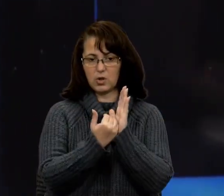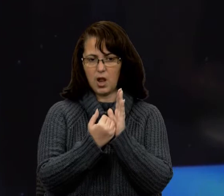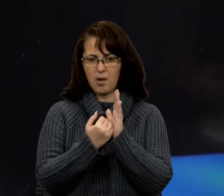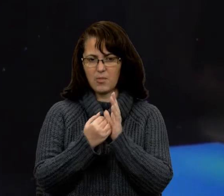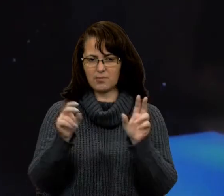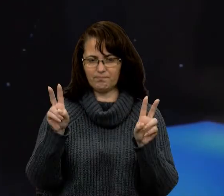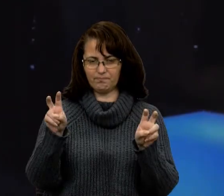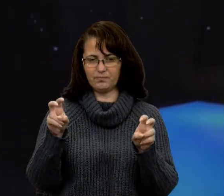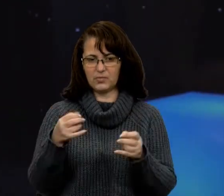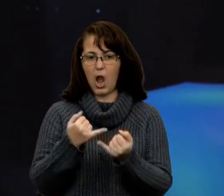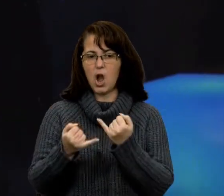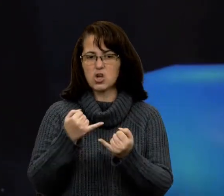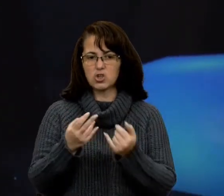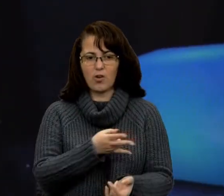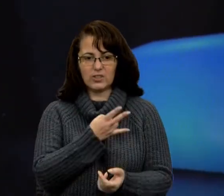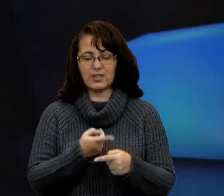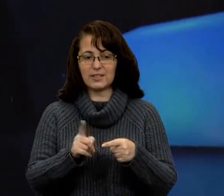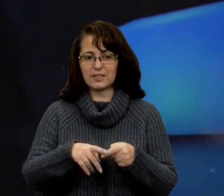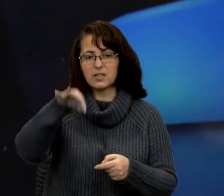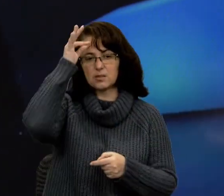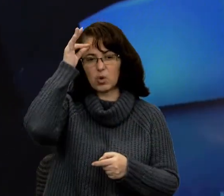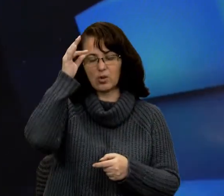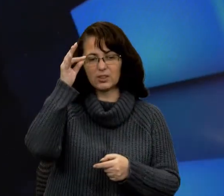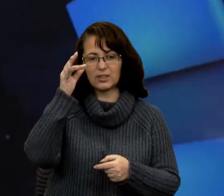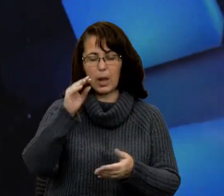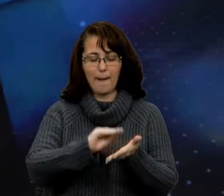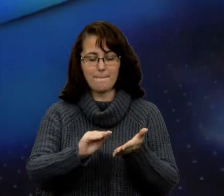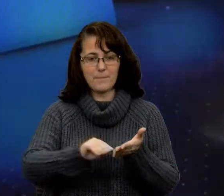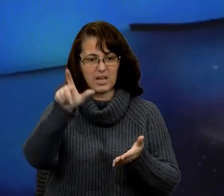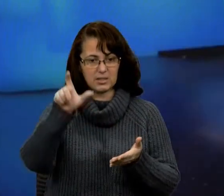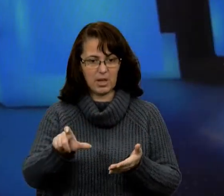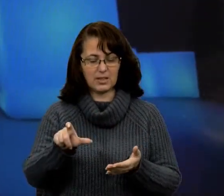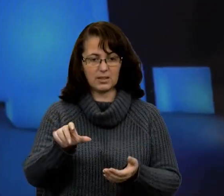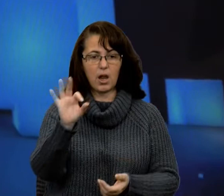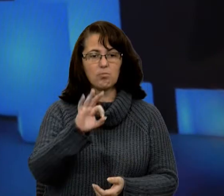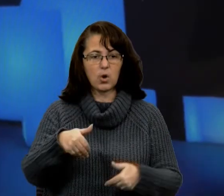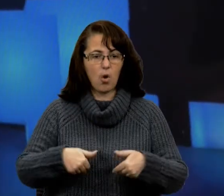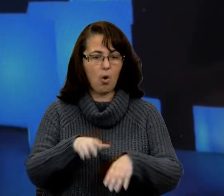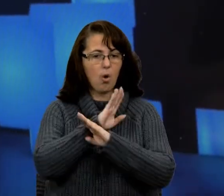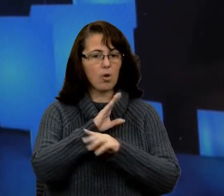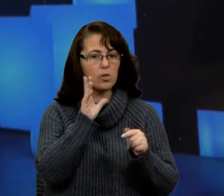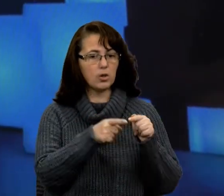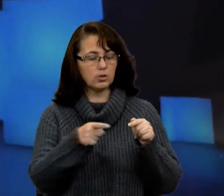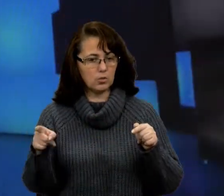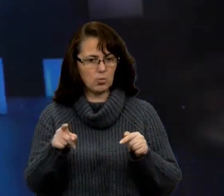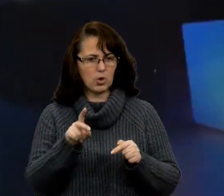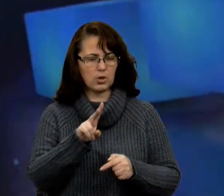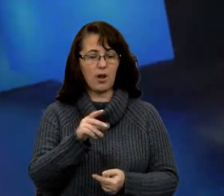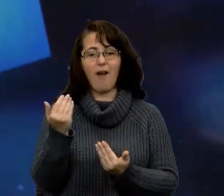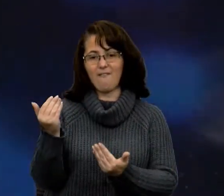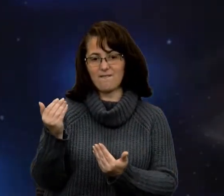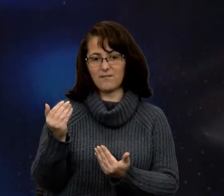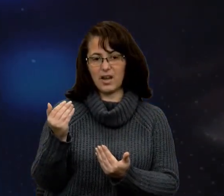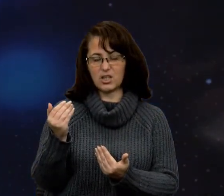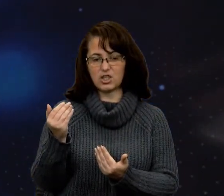спогади, власне, саме кубанські спогади письменника про Голодомор. Ваші батьки, вихідці із Кубані,